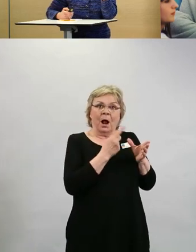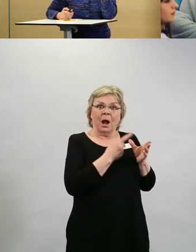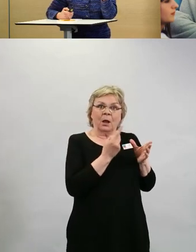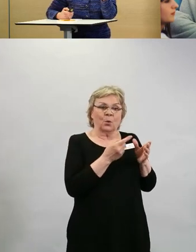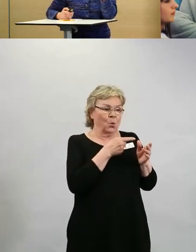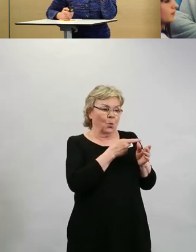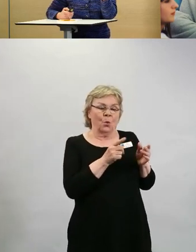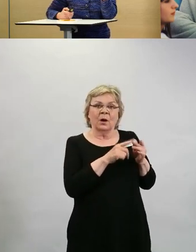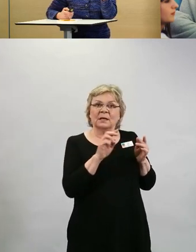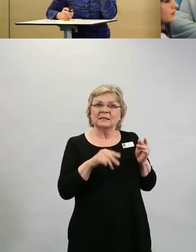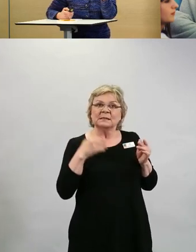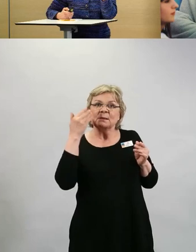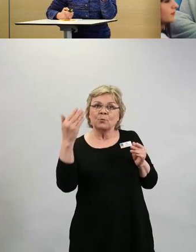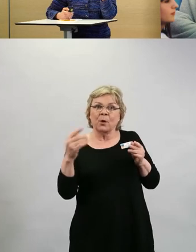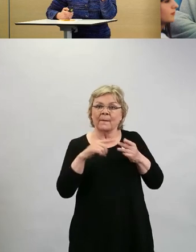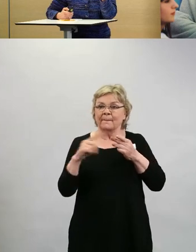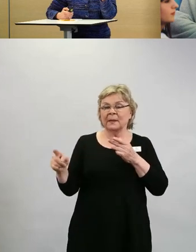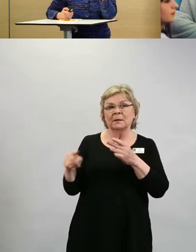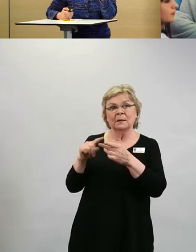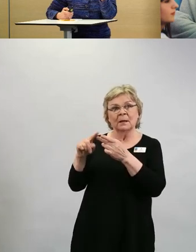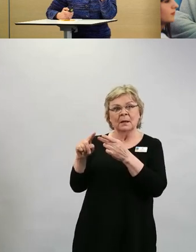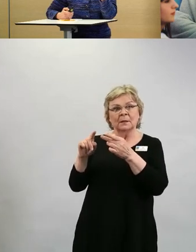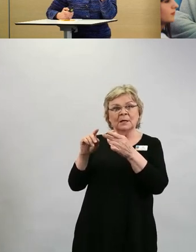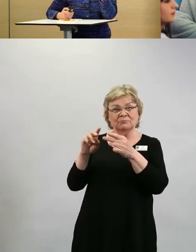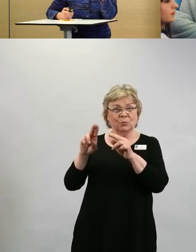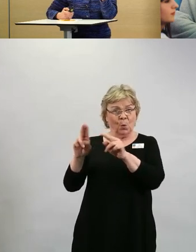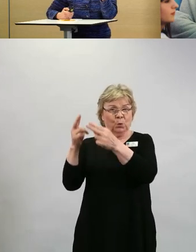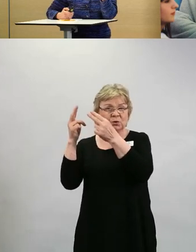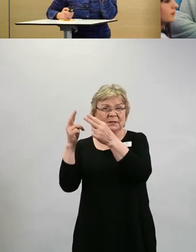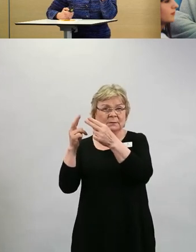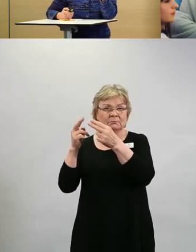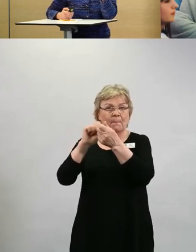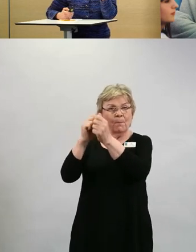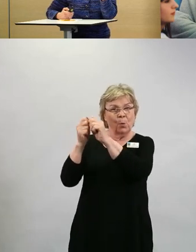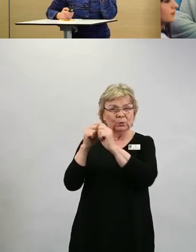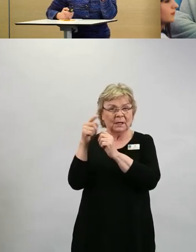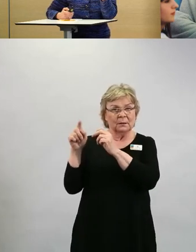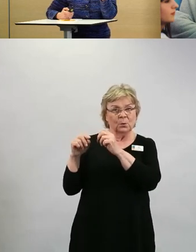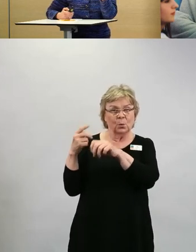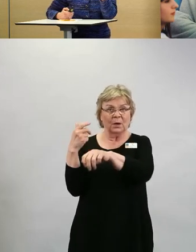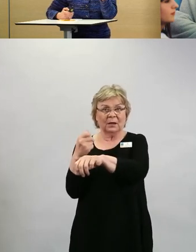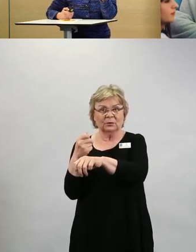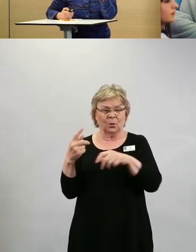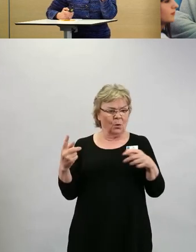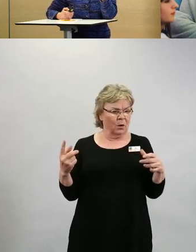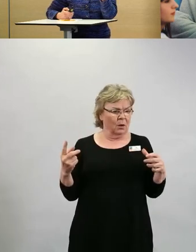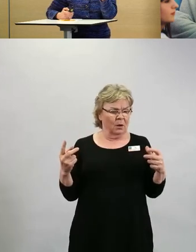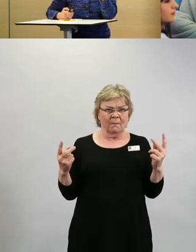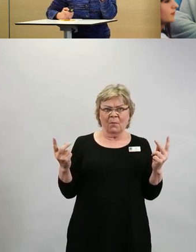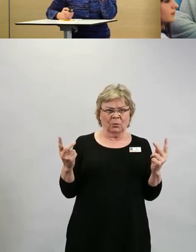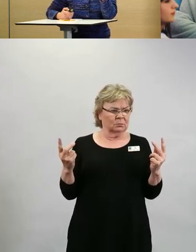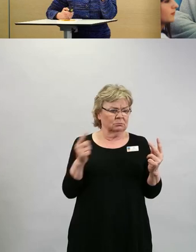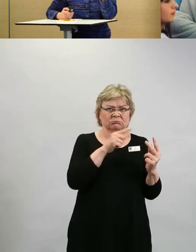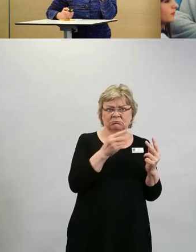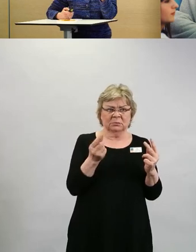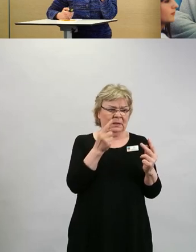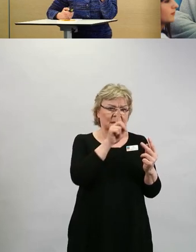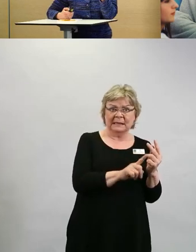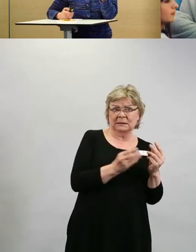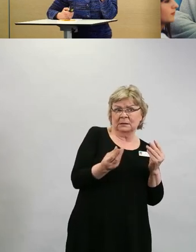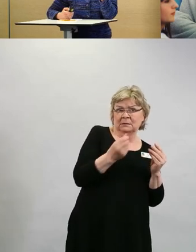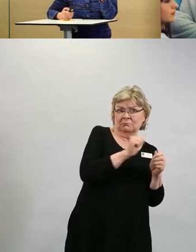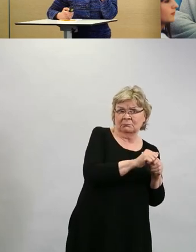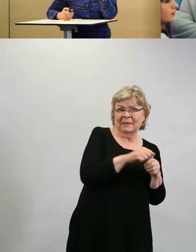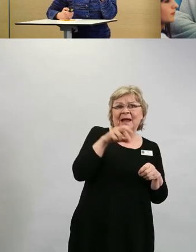seuraavan räätälöidyn tehosteen, miten niitä pitää keskenänsä antaa. Todennäköisesti on niin, että jos ollaan saatu